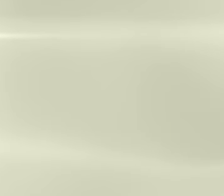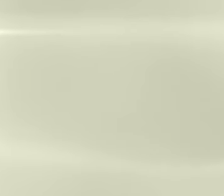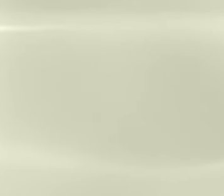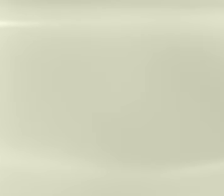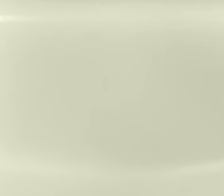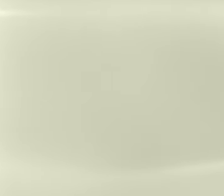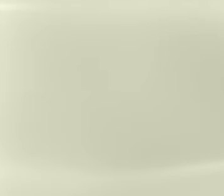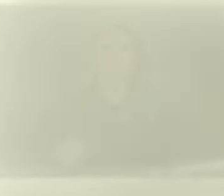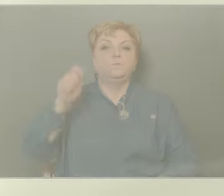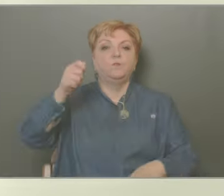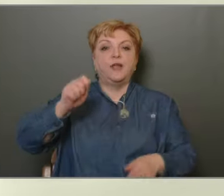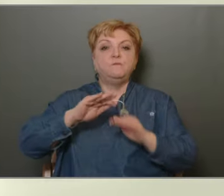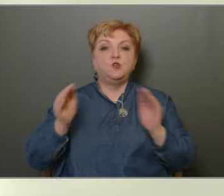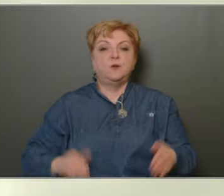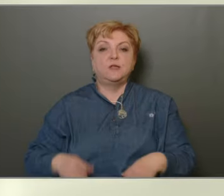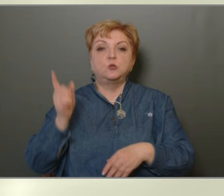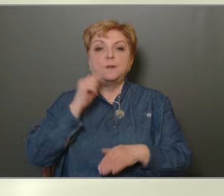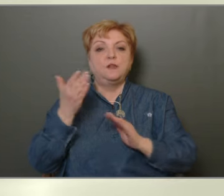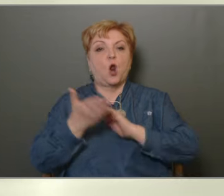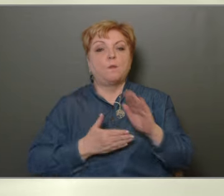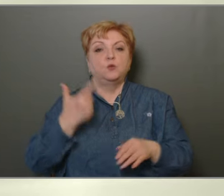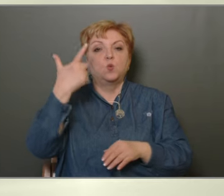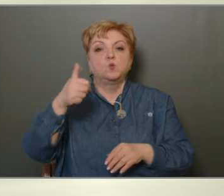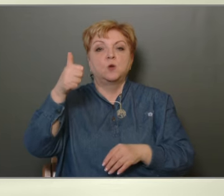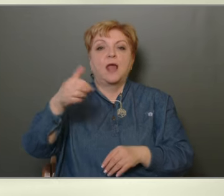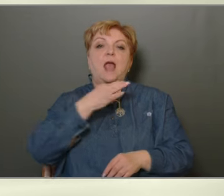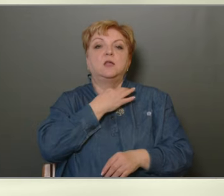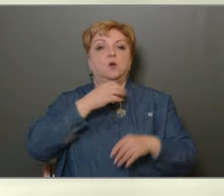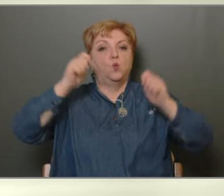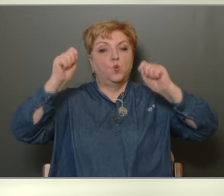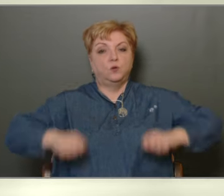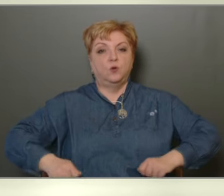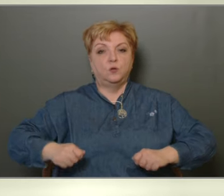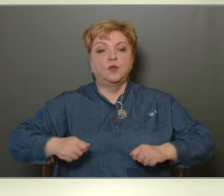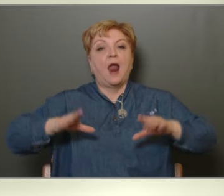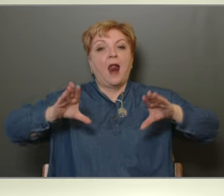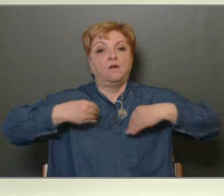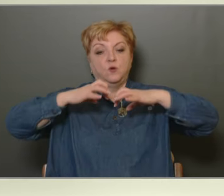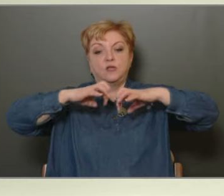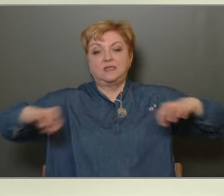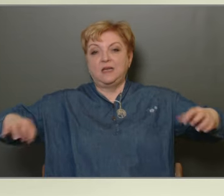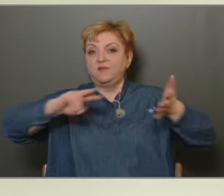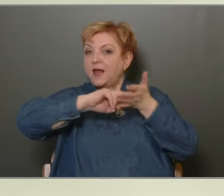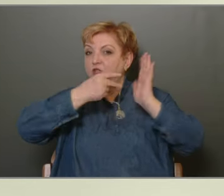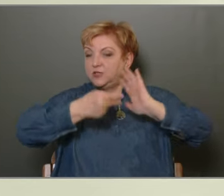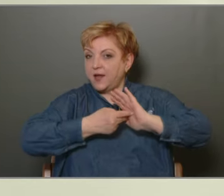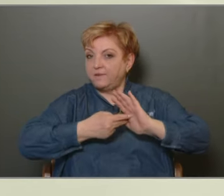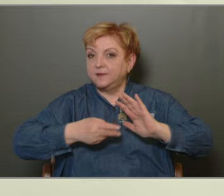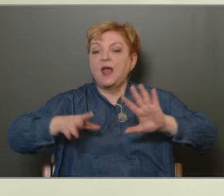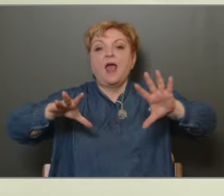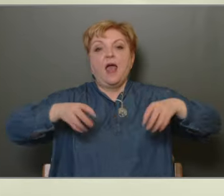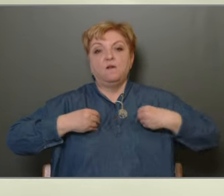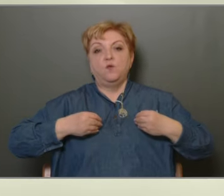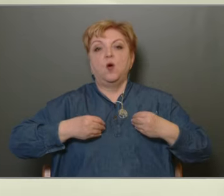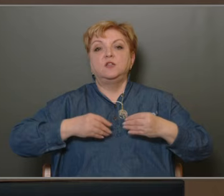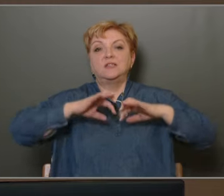Képviselőtestület, mint alapító, 21 egyhangban úgy tönt, elfogadja a szétvállási tervet, és annak részeként elfogadja a